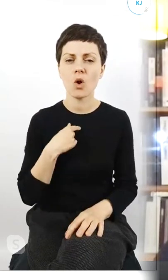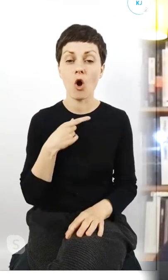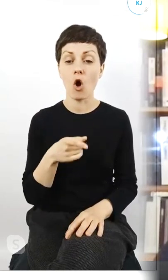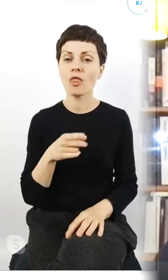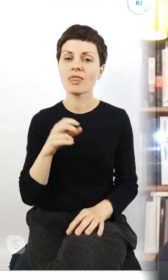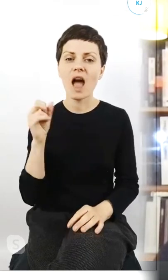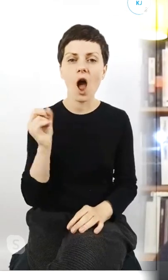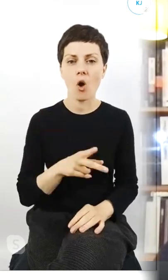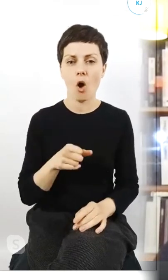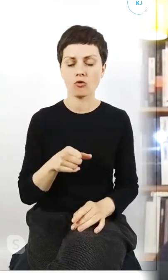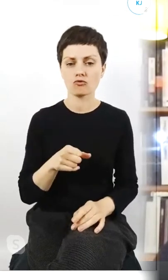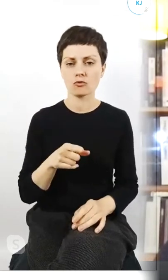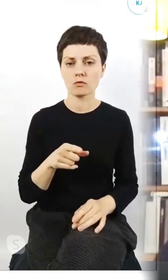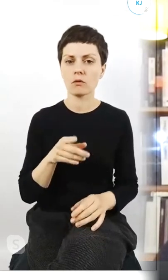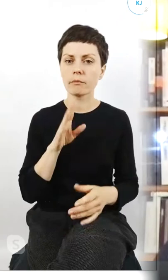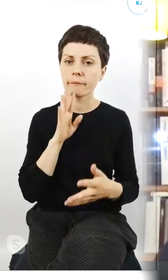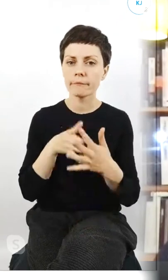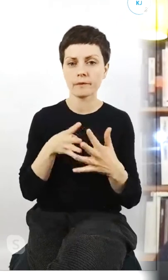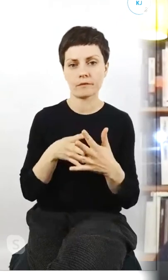widzę.